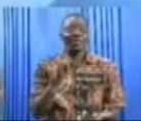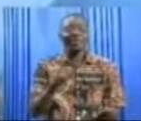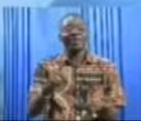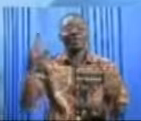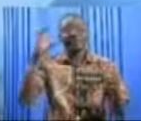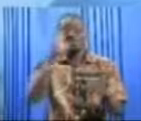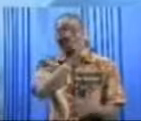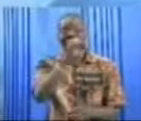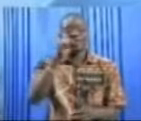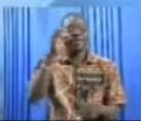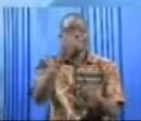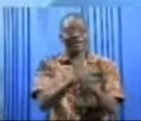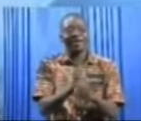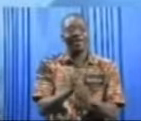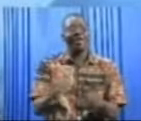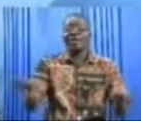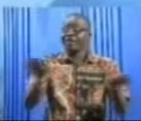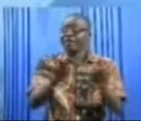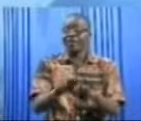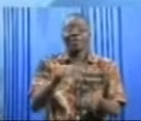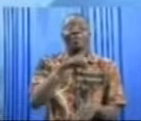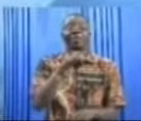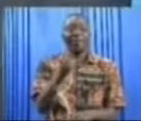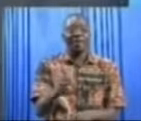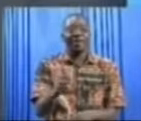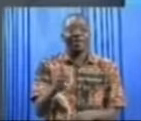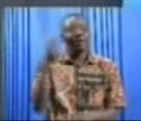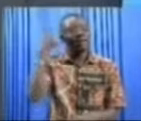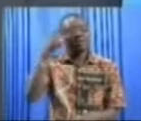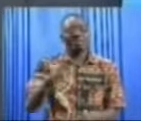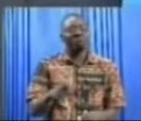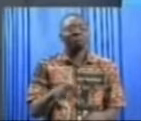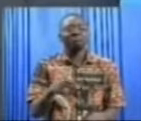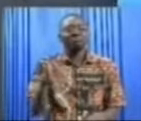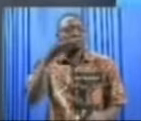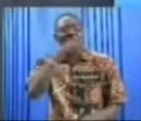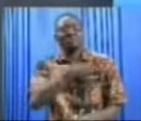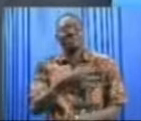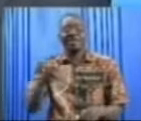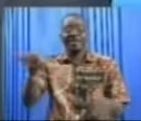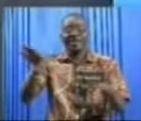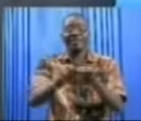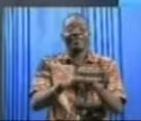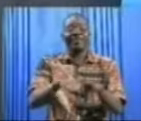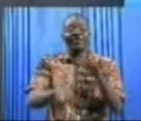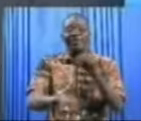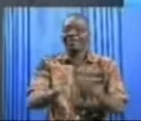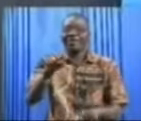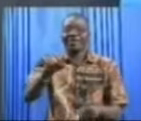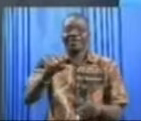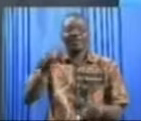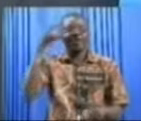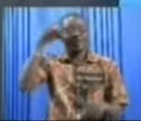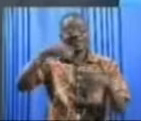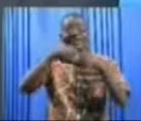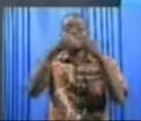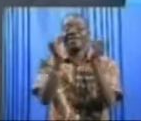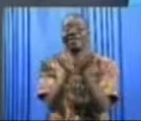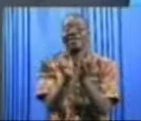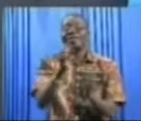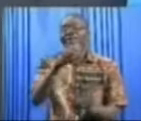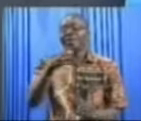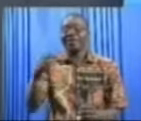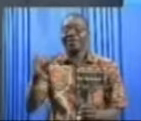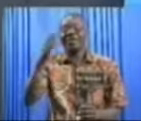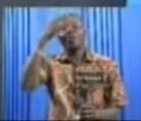n'a pas intérêt à fermer le match. Non, le Gabon n'a pas intérêt à fermer le match. En tout cas, l'équipe du Burkina